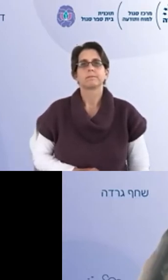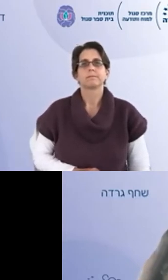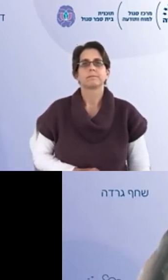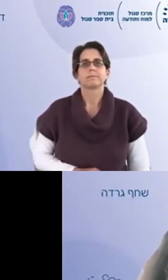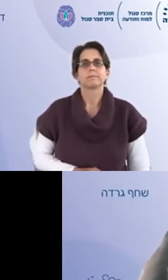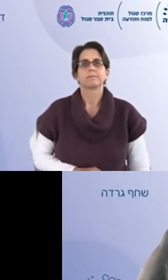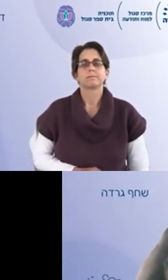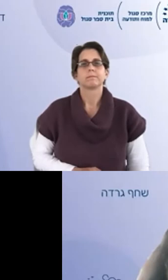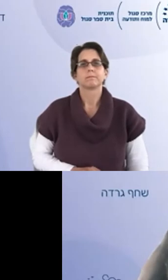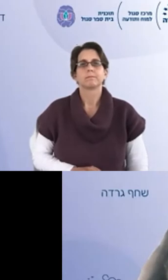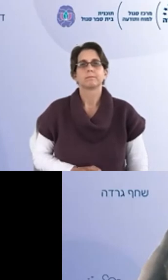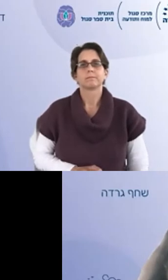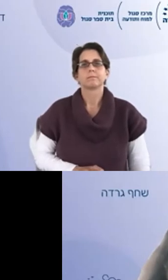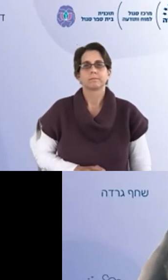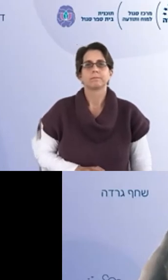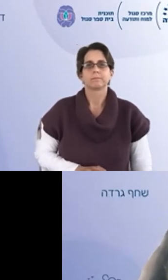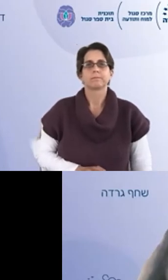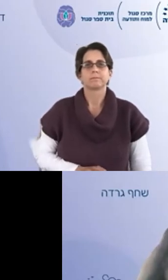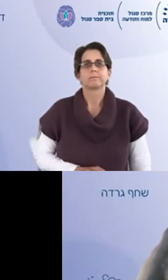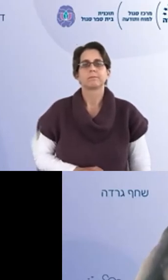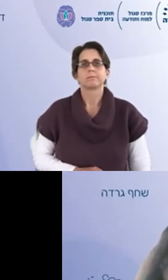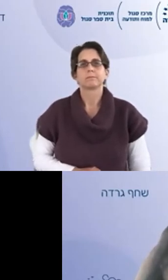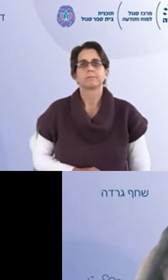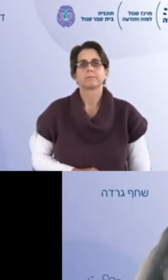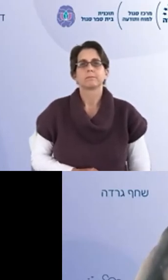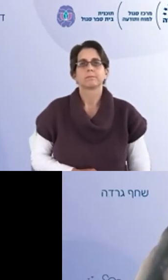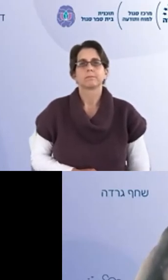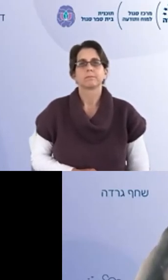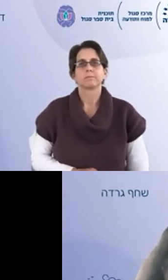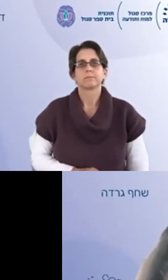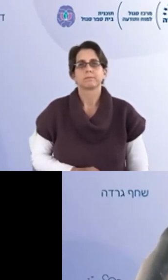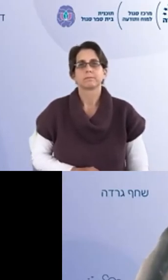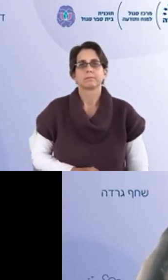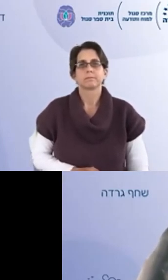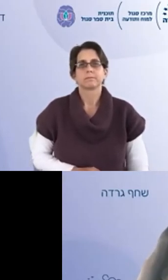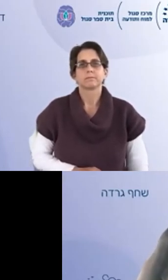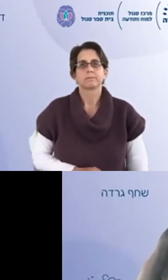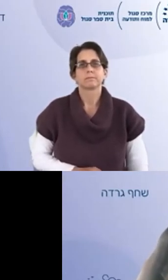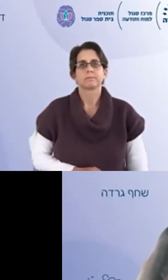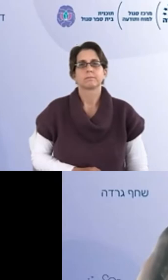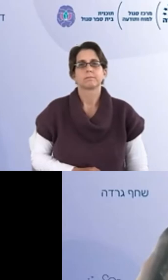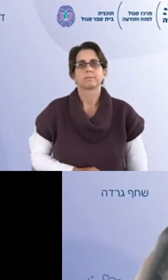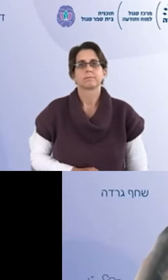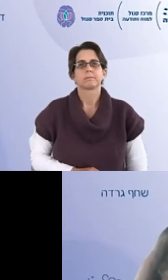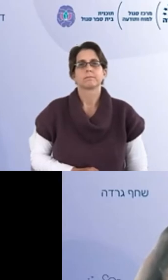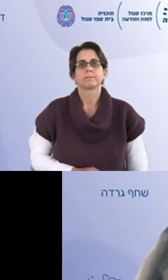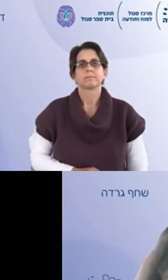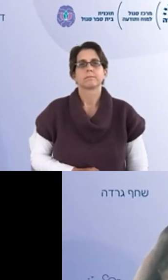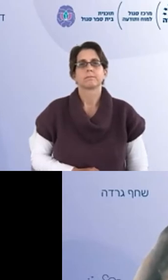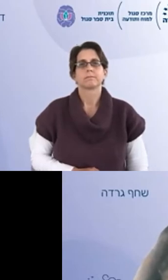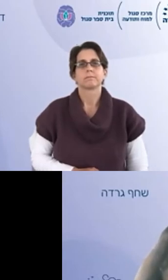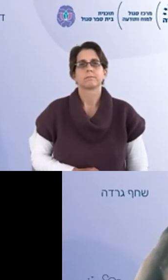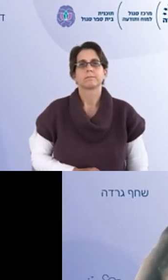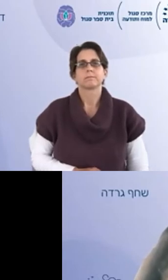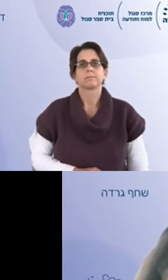לרגשות מה מפעיל אותנו מה מפעיל גם אותי יכולתי להגיד חבר'ה שמעו היום הבן שלי התריף אותי עם